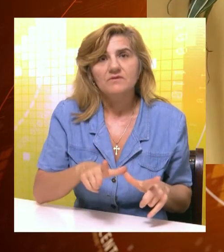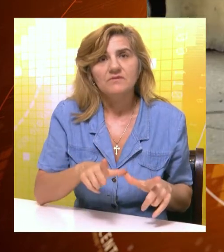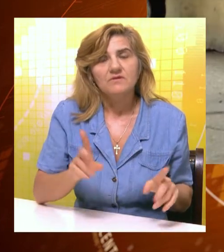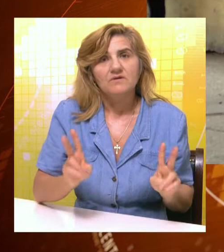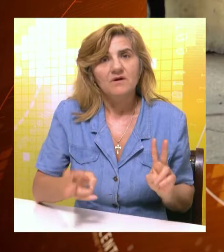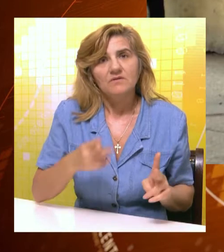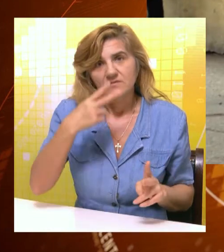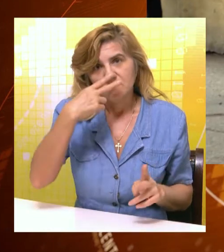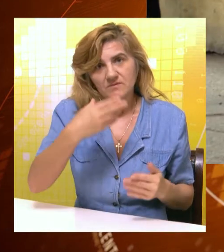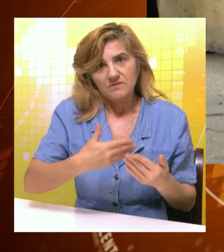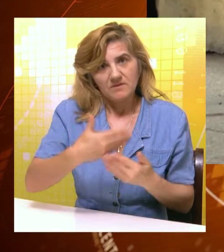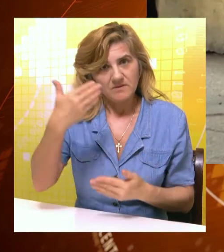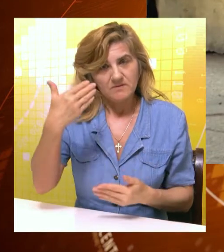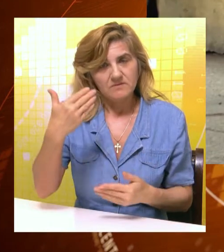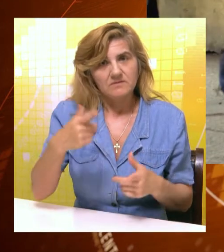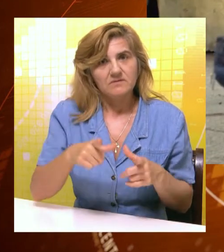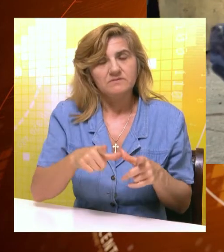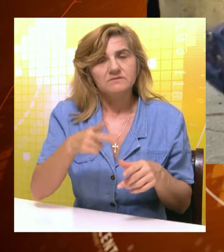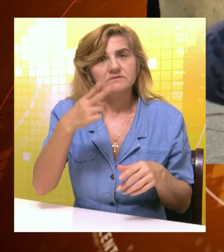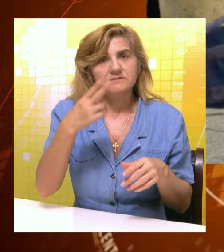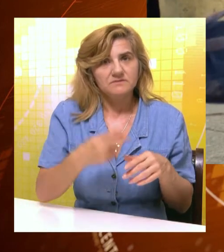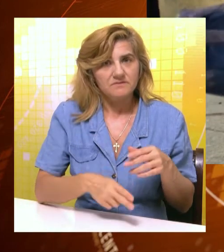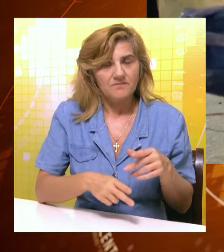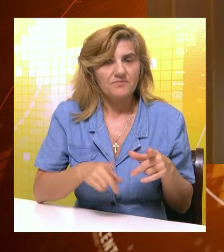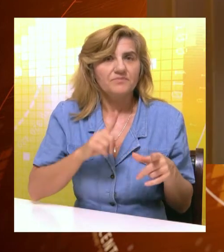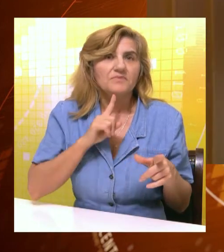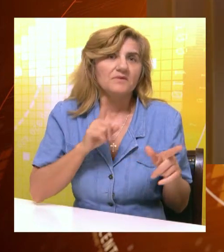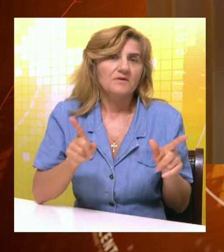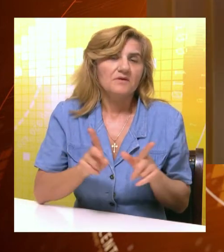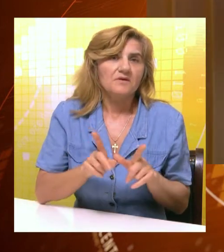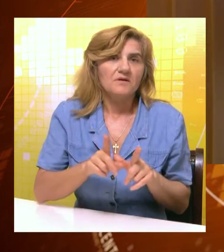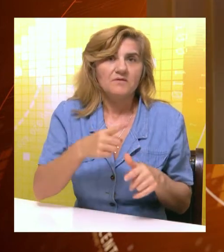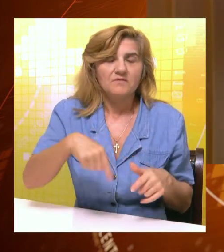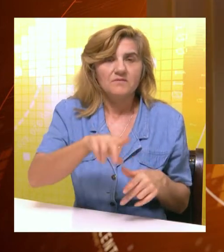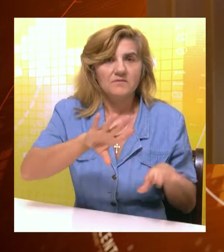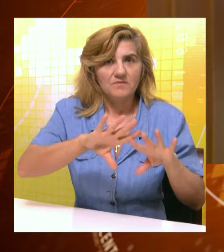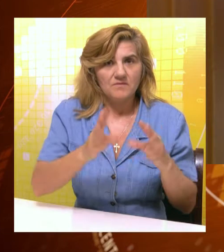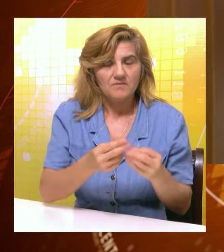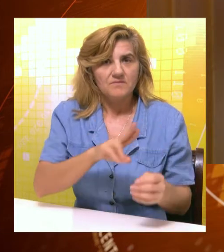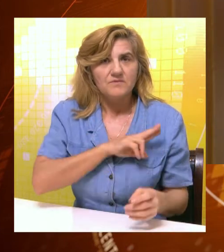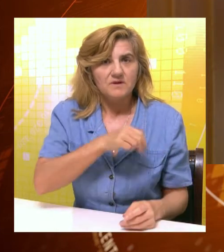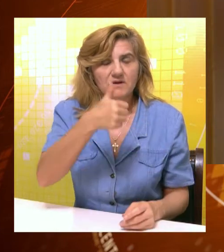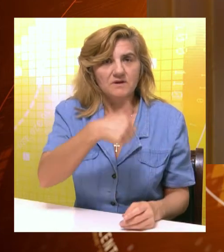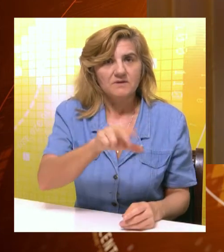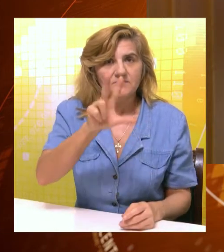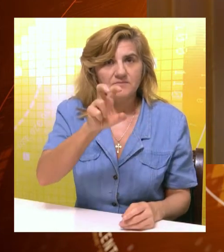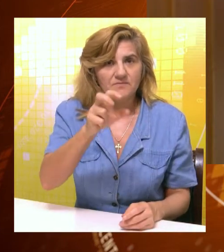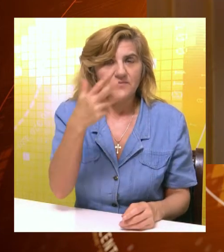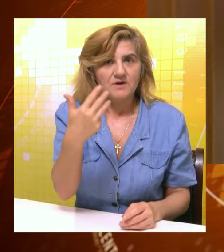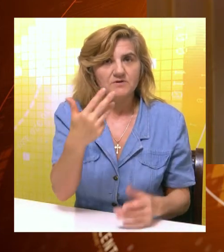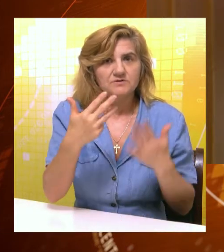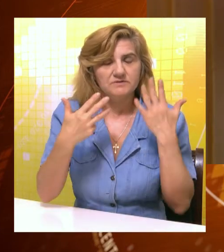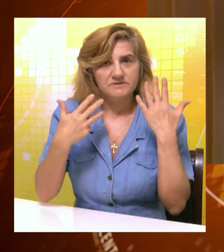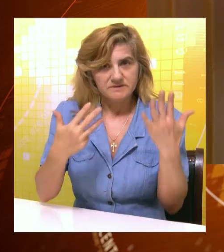potražnjom. Na nivou grada Subotice završni ispit, odnosno malu maturu, polagaće 1349 učenika,